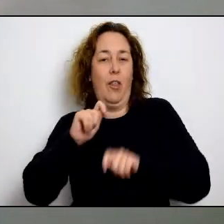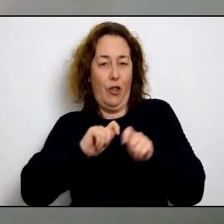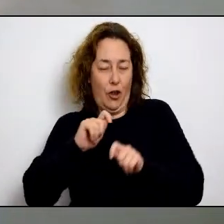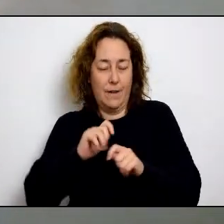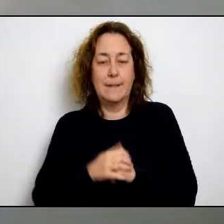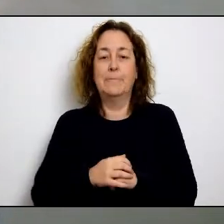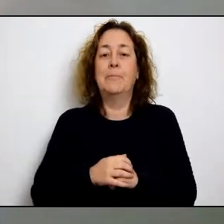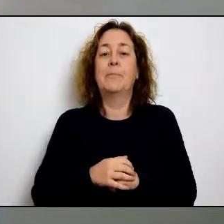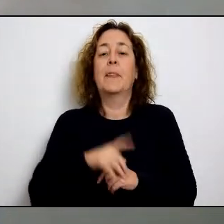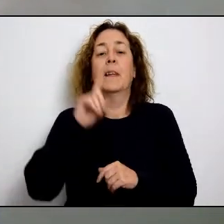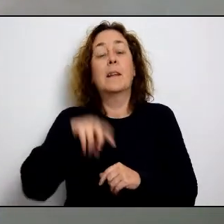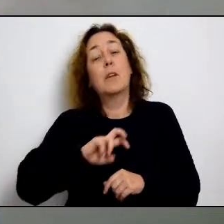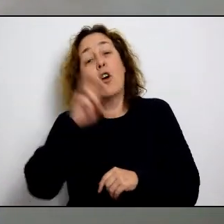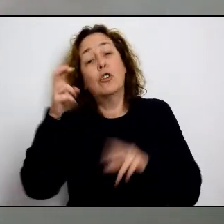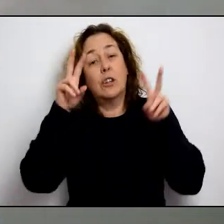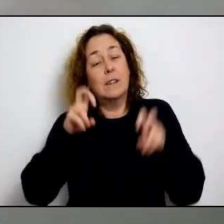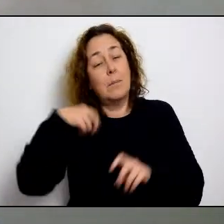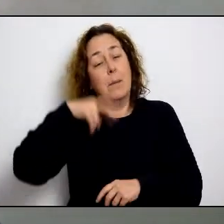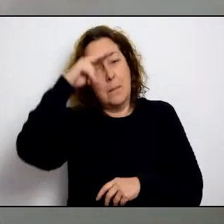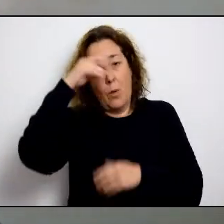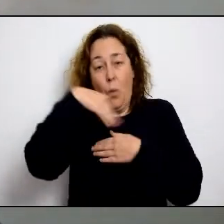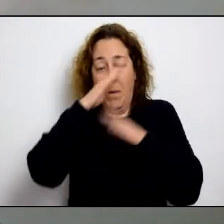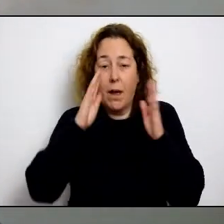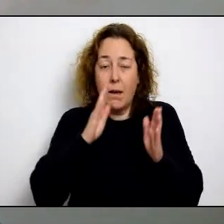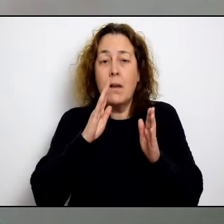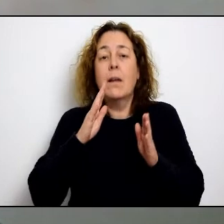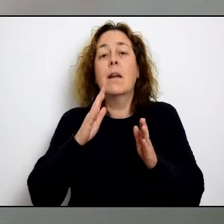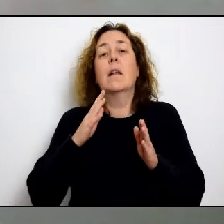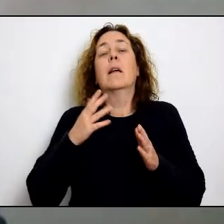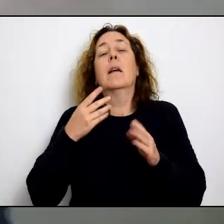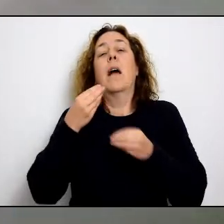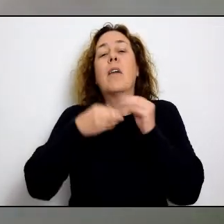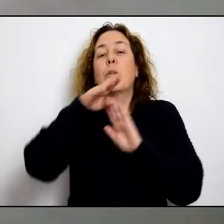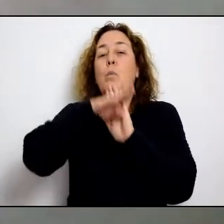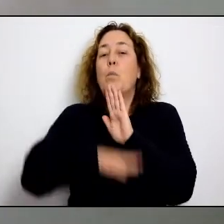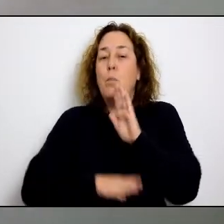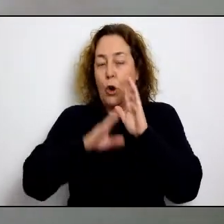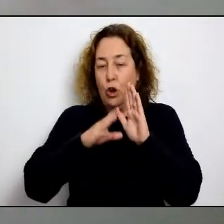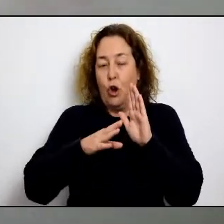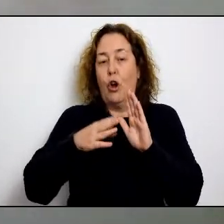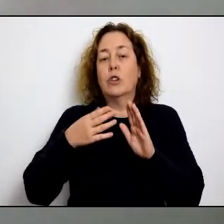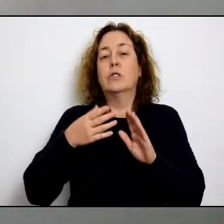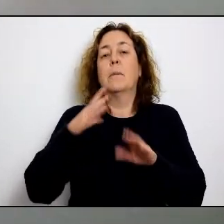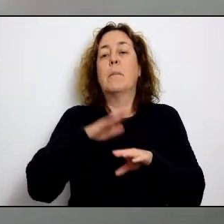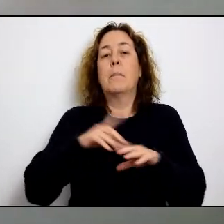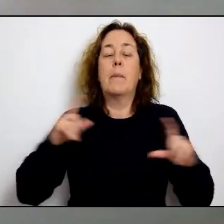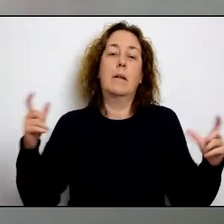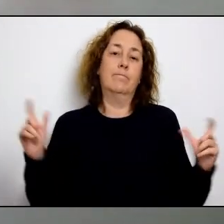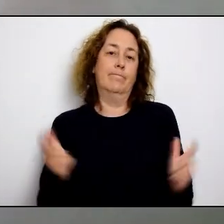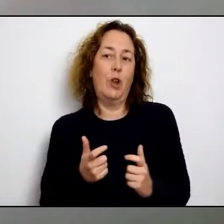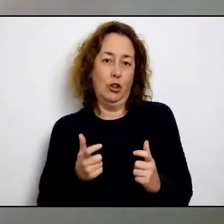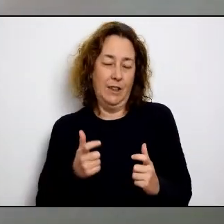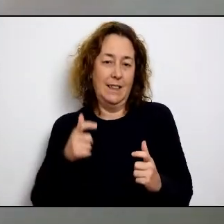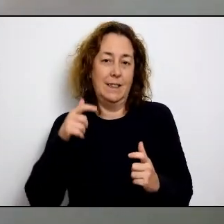des de la col·laboració de l'administració pública o entitats de tercer sector. Per altra banda, un tema que ens ocupa també i